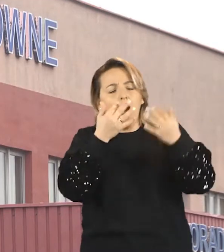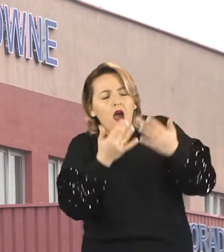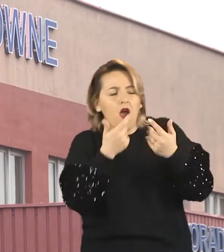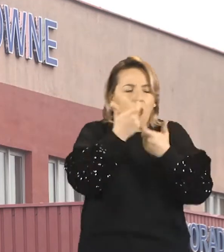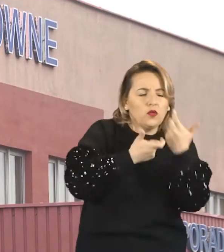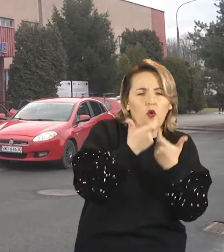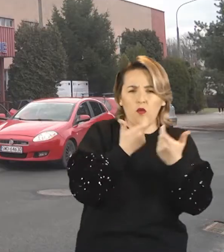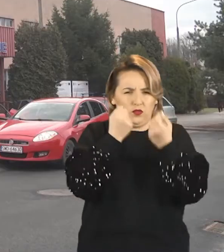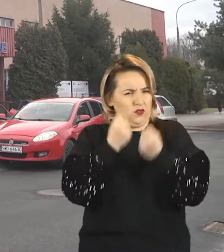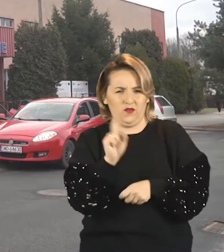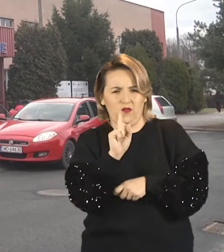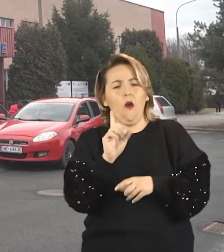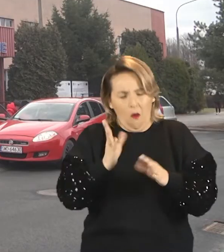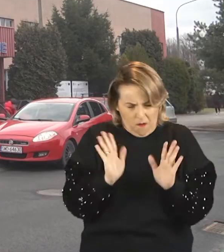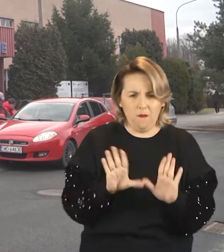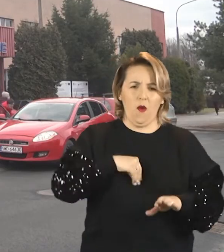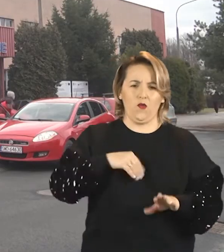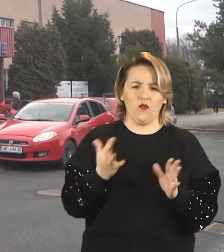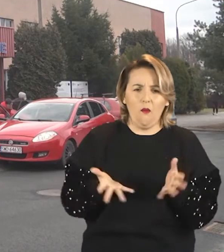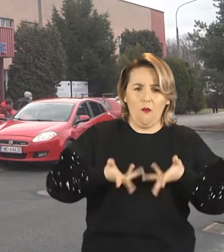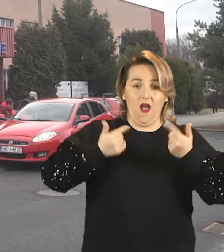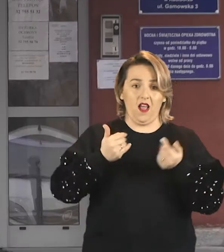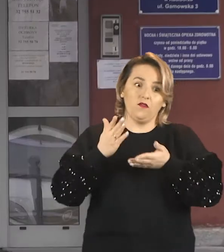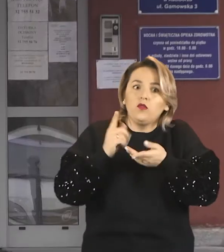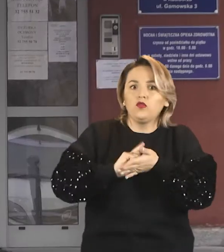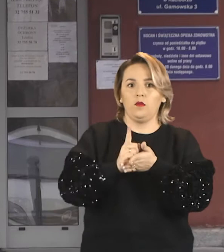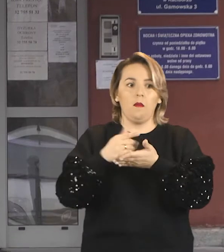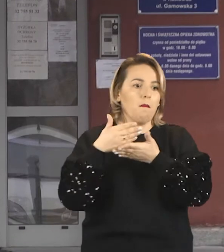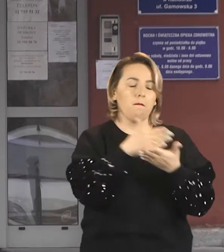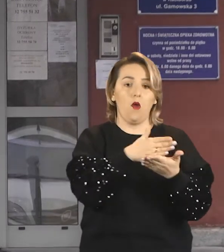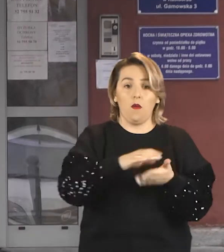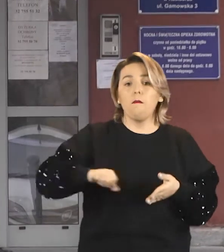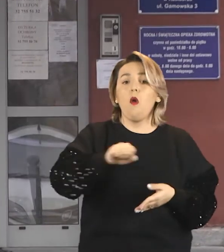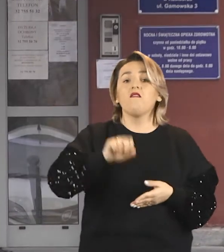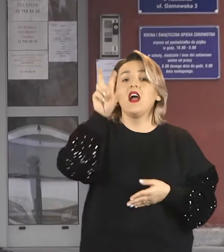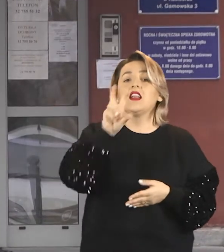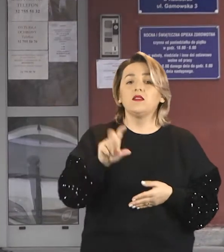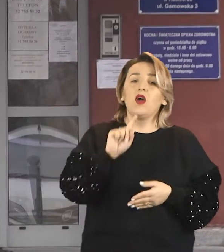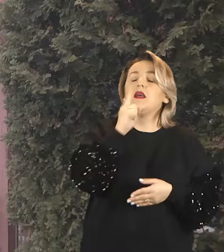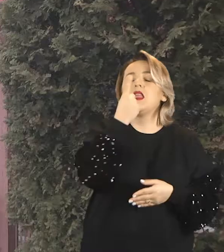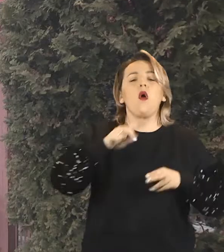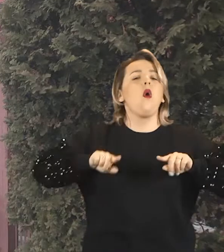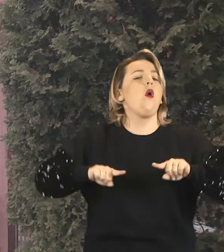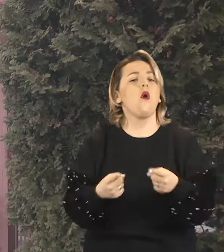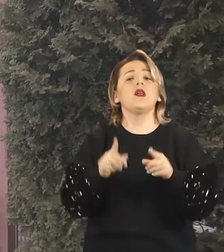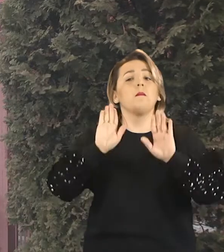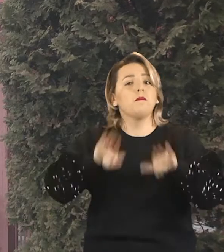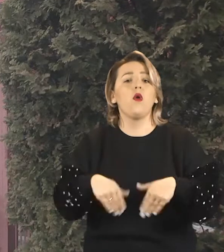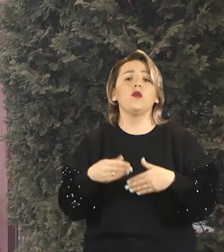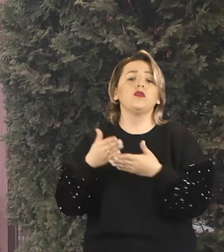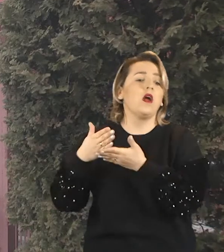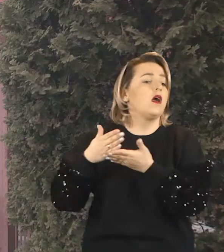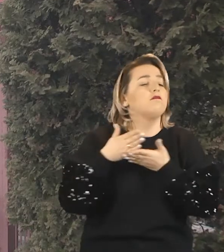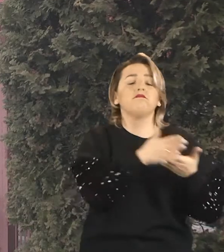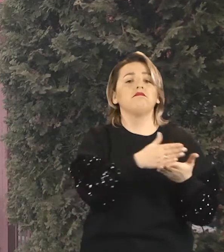ten nie jest skomplikowany, a to oznacza, że w łatwy i szybki sposób można pomóc. Na terenie powiatu raciborskiego jedną z organizacji,